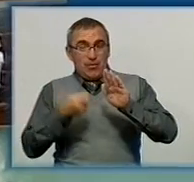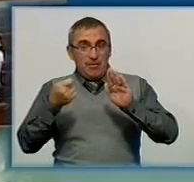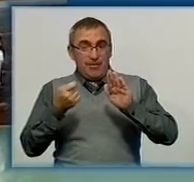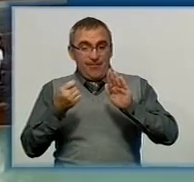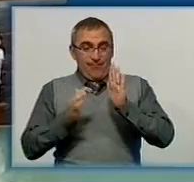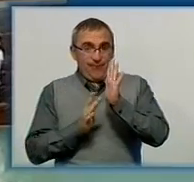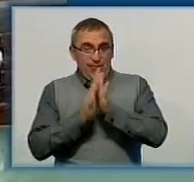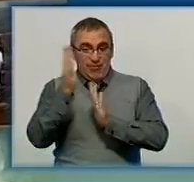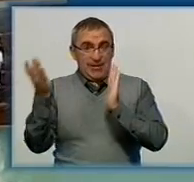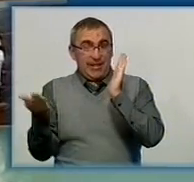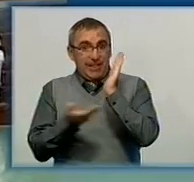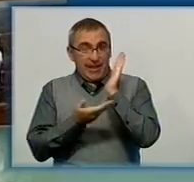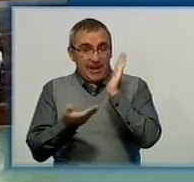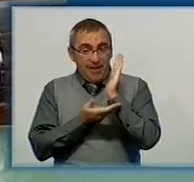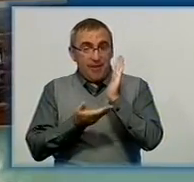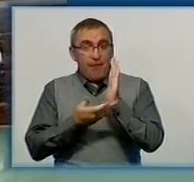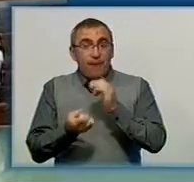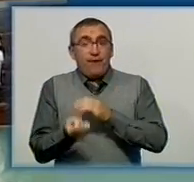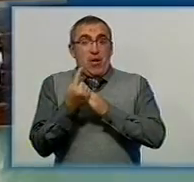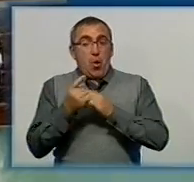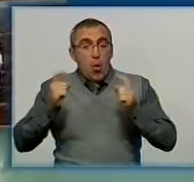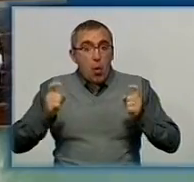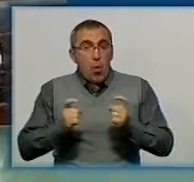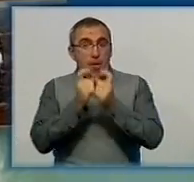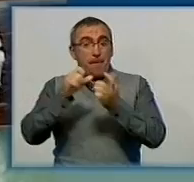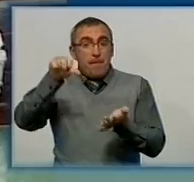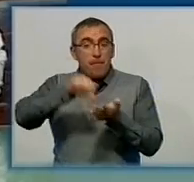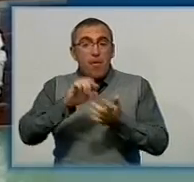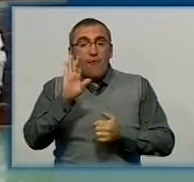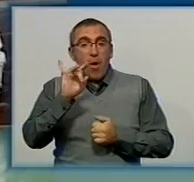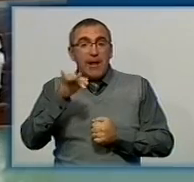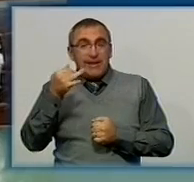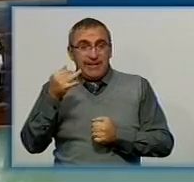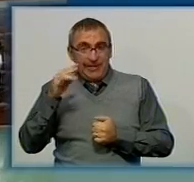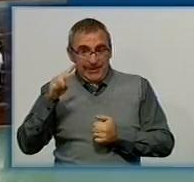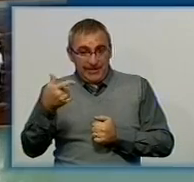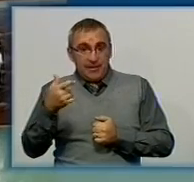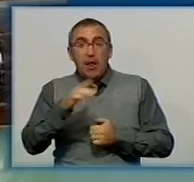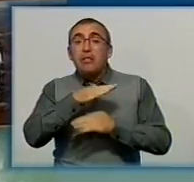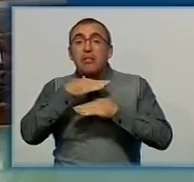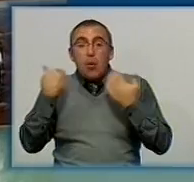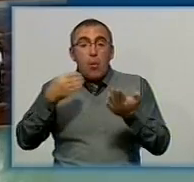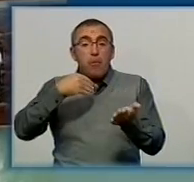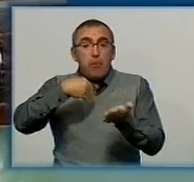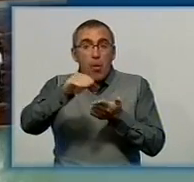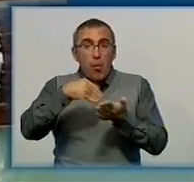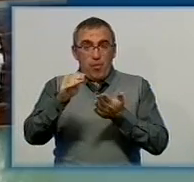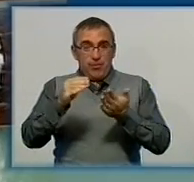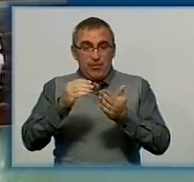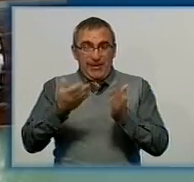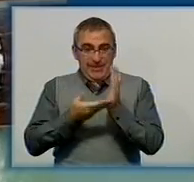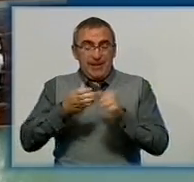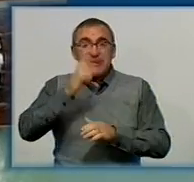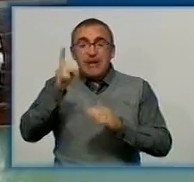лісгоспах області деревину виник конфлікт. Представник Волинського підприємства не захотів купувати сировину за максимальною